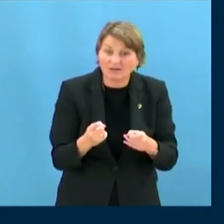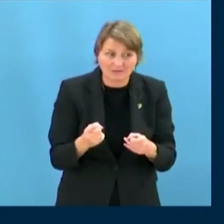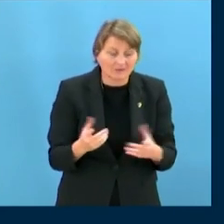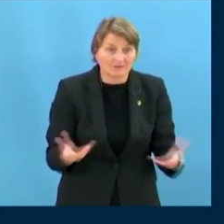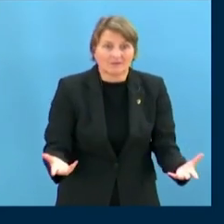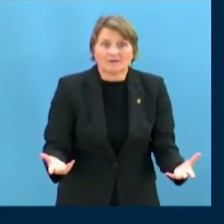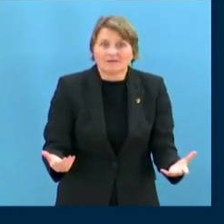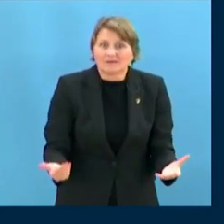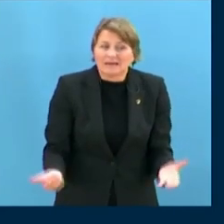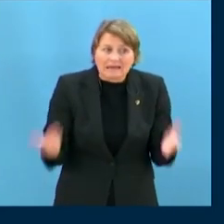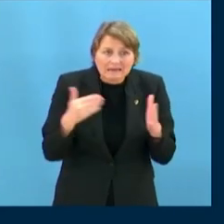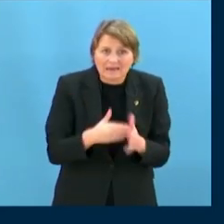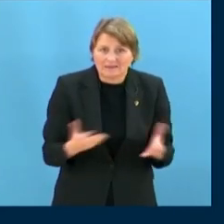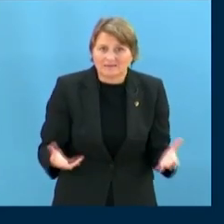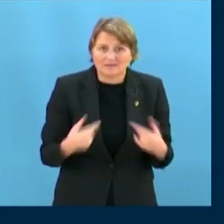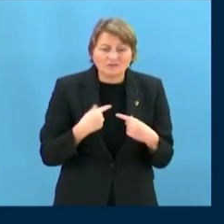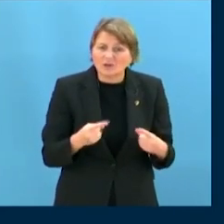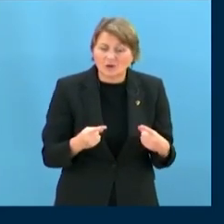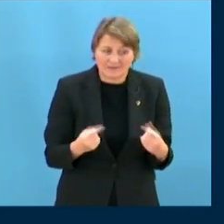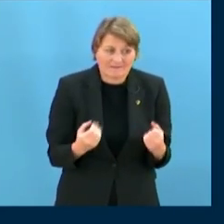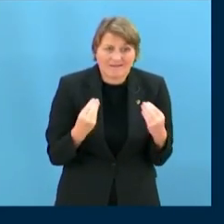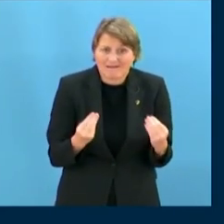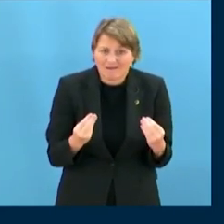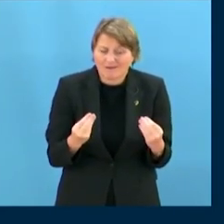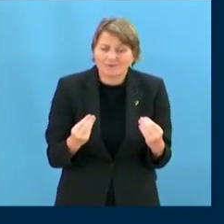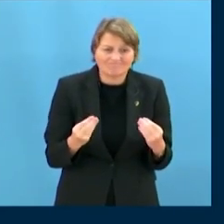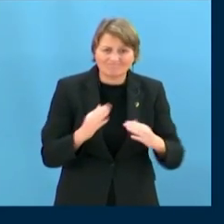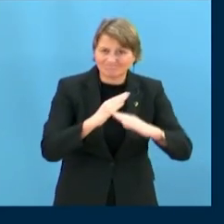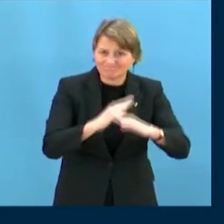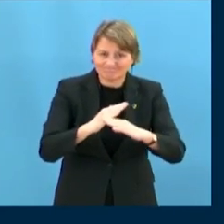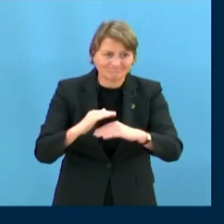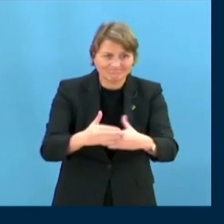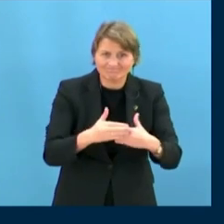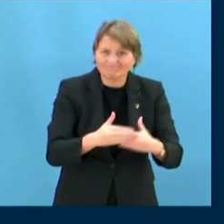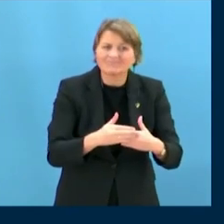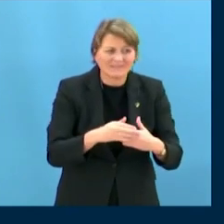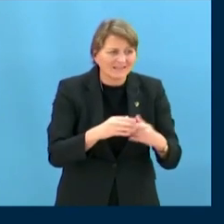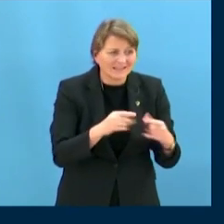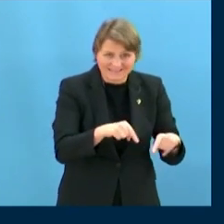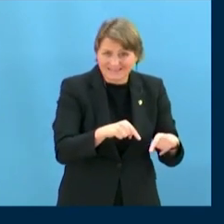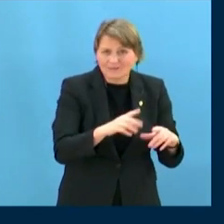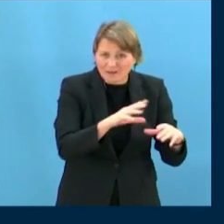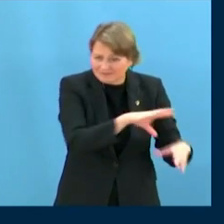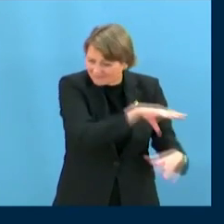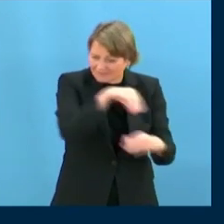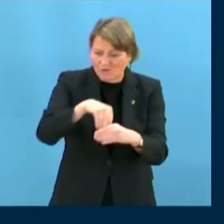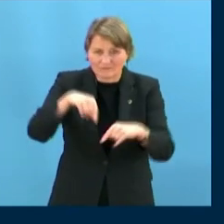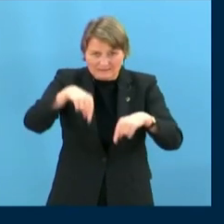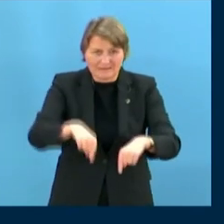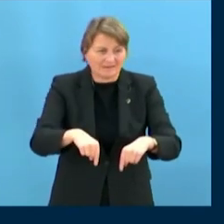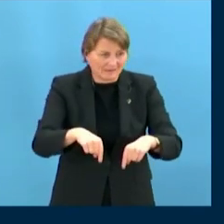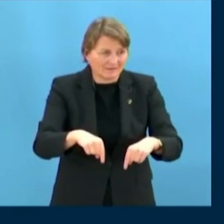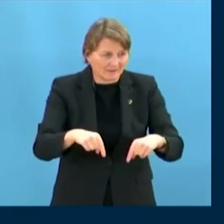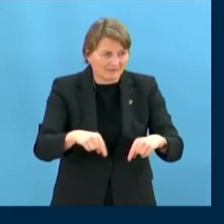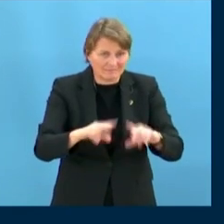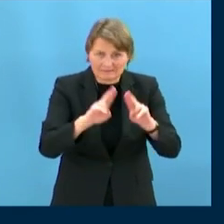intégré à la communauté internationale. Rien n'est plus important pour un peuple ou une nation autochtone, pour son Parlement et pour son gouvernement, de pouvoir